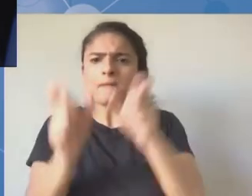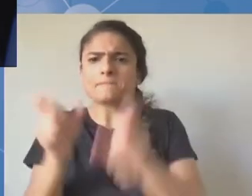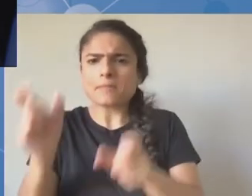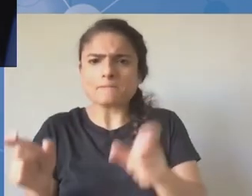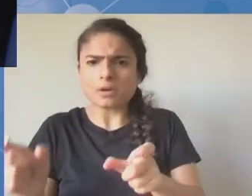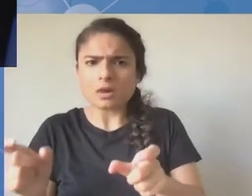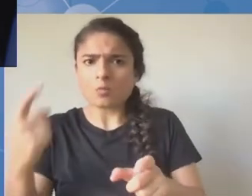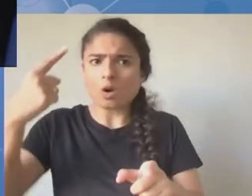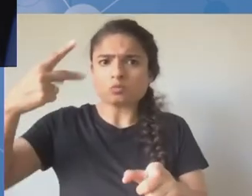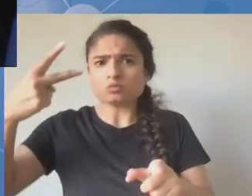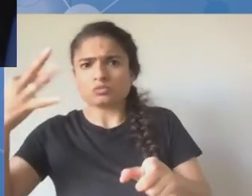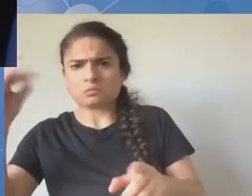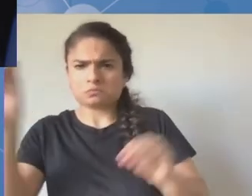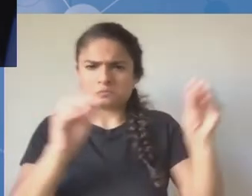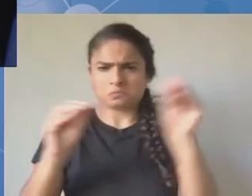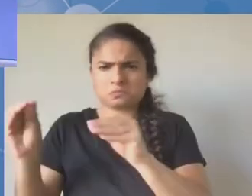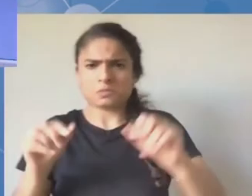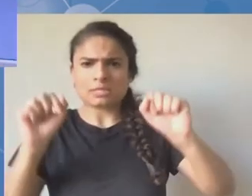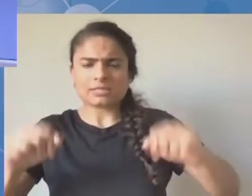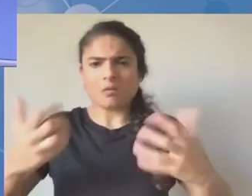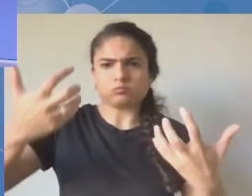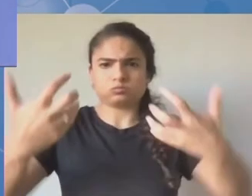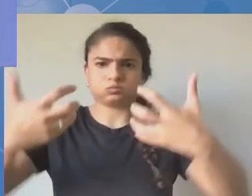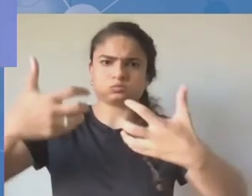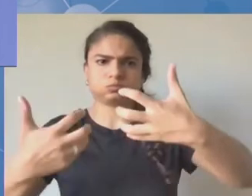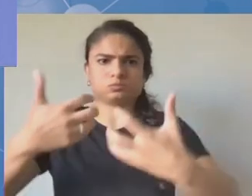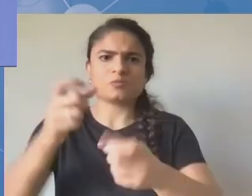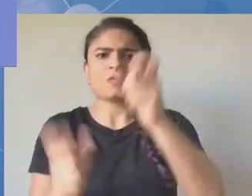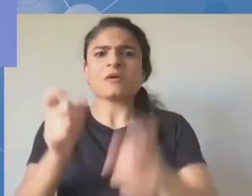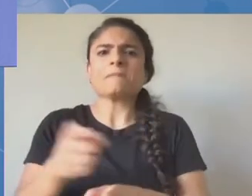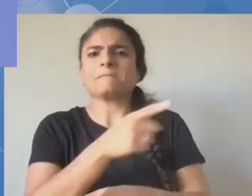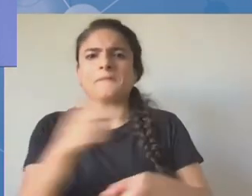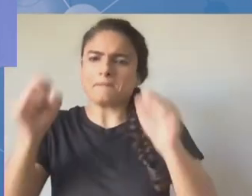Ponieważ to są ci ludzie, którzy będą w przyszłości kształtować naszą rzeczywistość. Dziękuję.